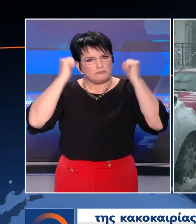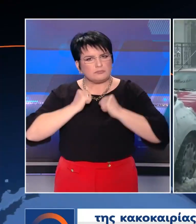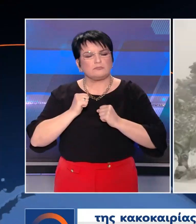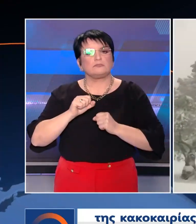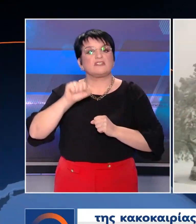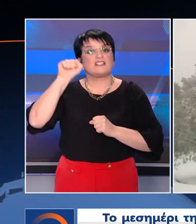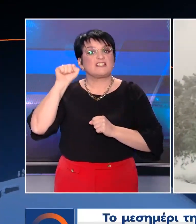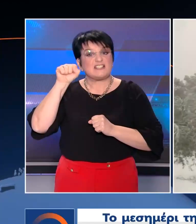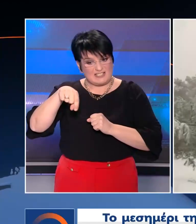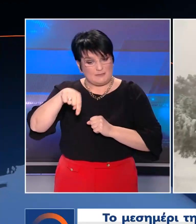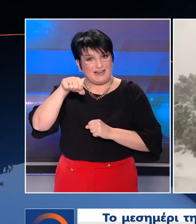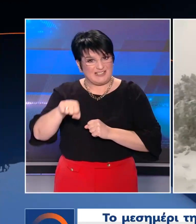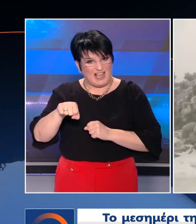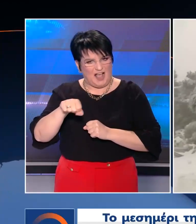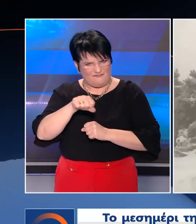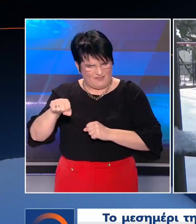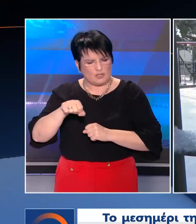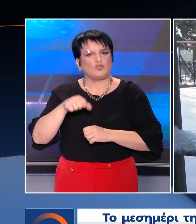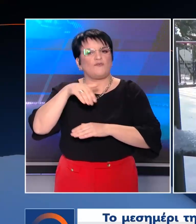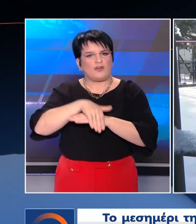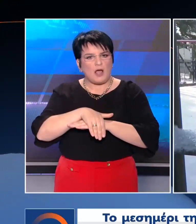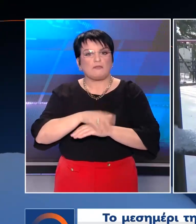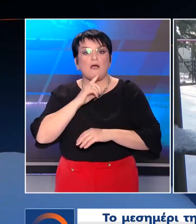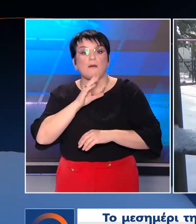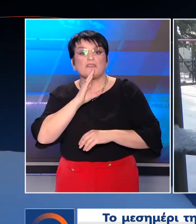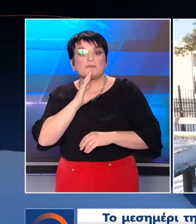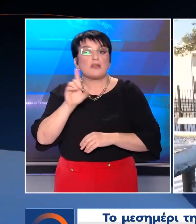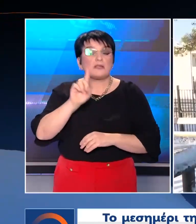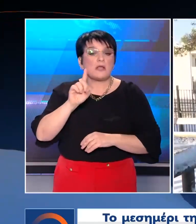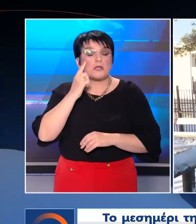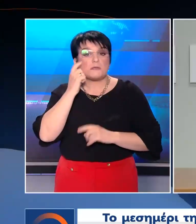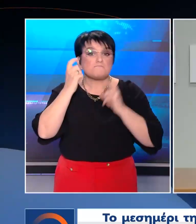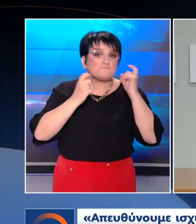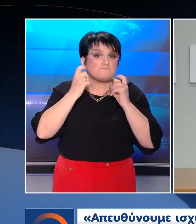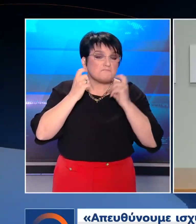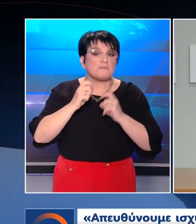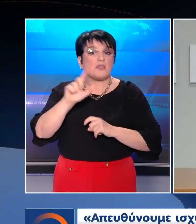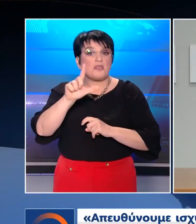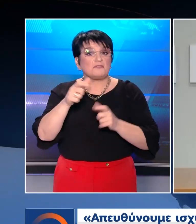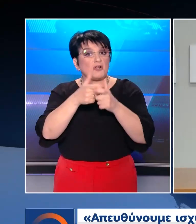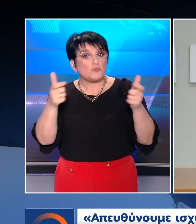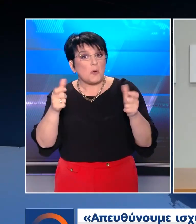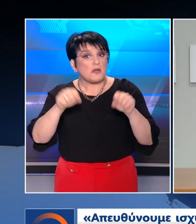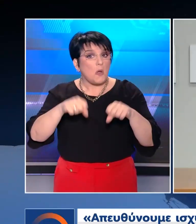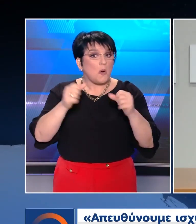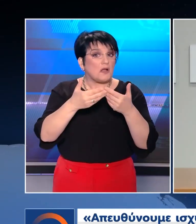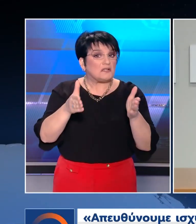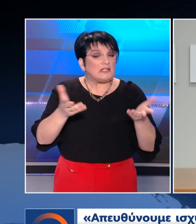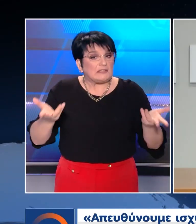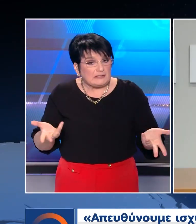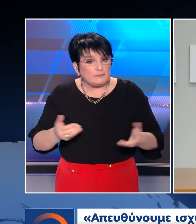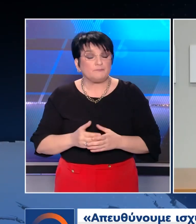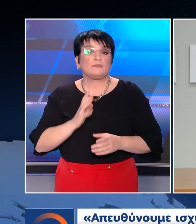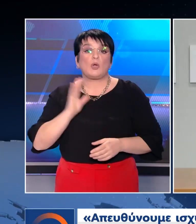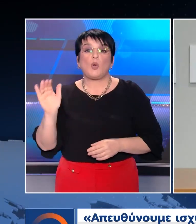βράδυ του Σαββάτου. Το μεσημέρι της Κυριακής θα λυθεί η απόφαση για το εάν θα ανοίξουν τα σχολεία τη Δευτέρα στην Αττική. Απευθύνουμε ισχύρη σύσταση στους